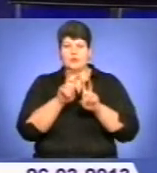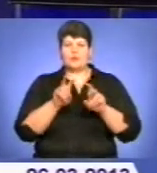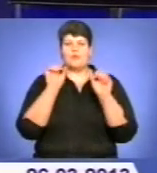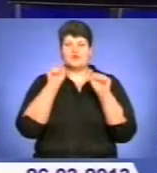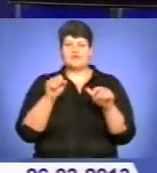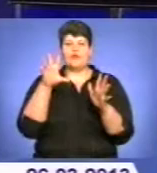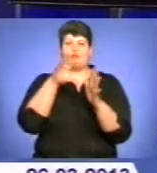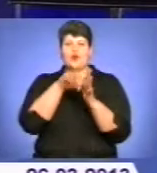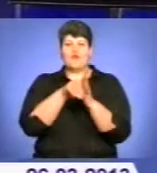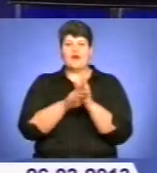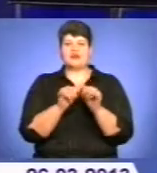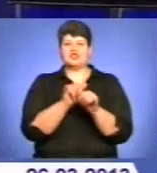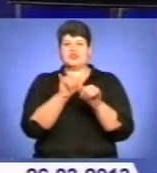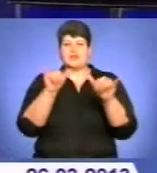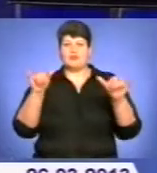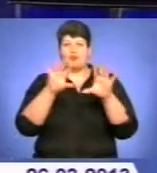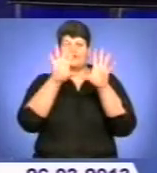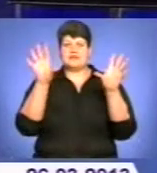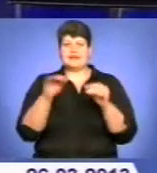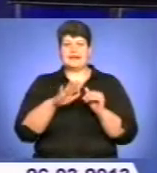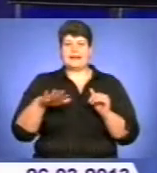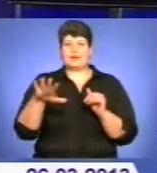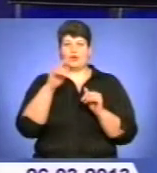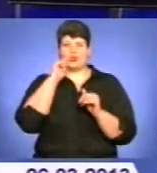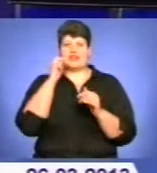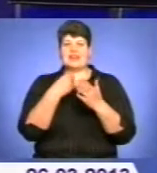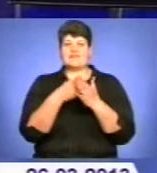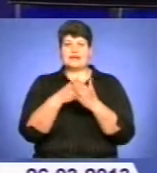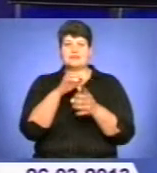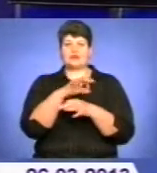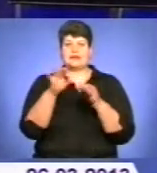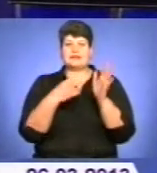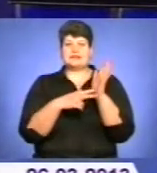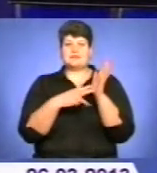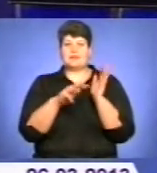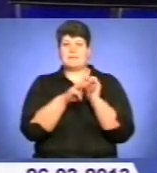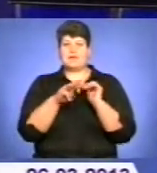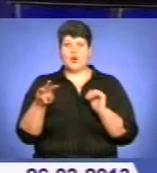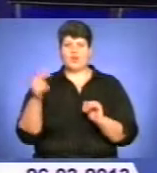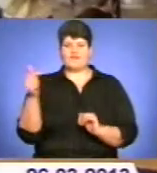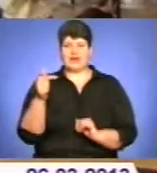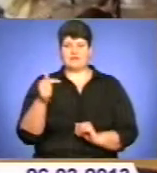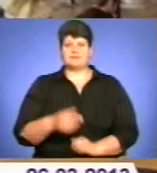його провадження на всій території країни. Вартість проєкту – близько 70 мільйонів гривень.